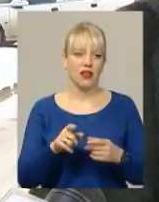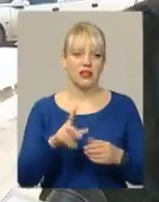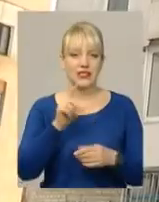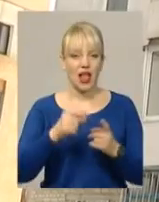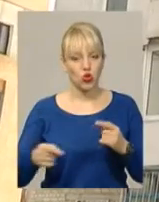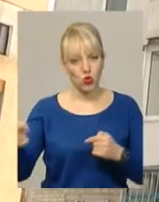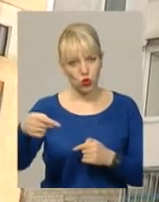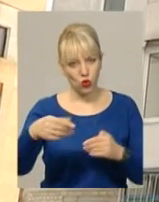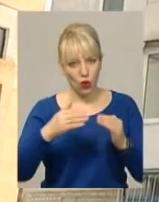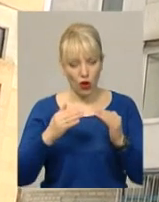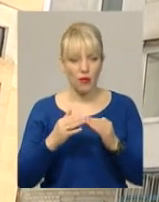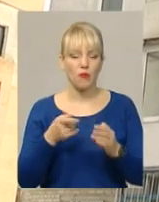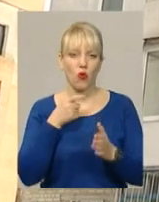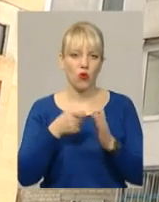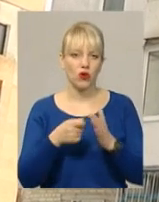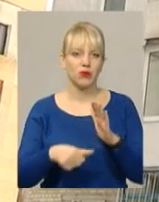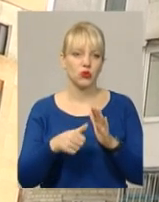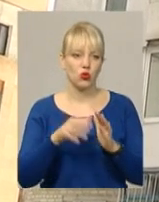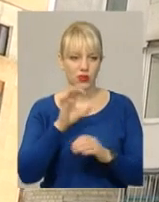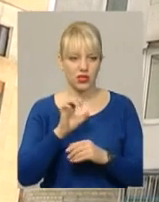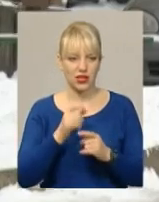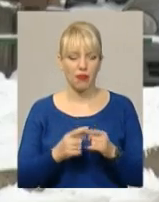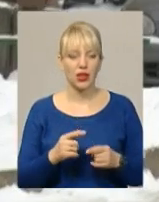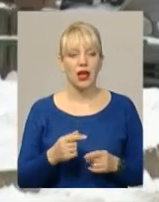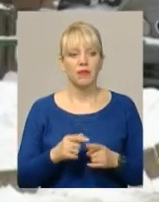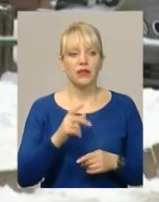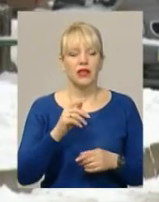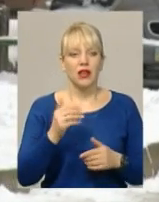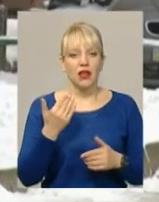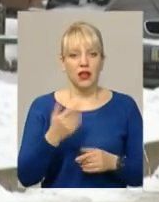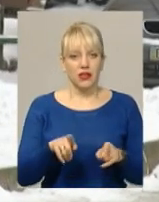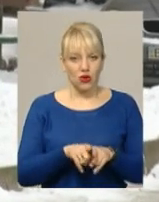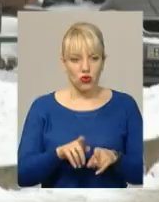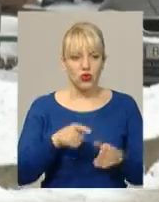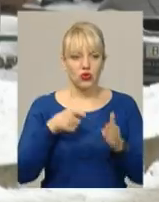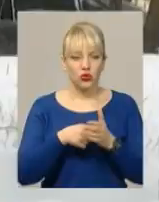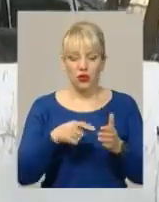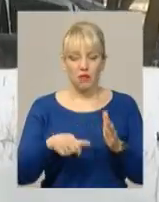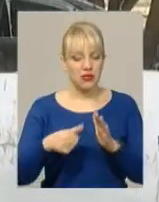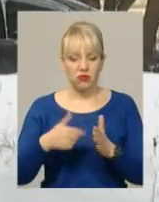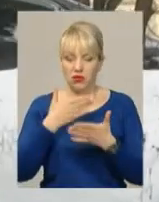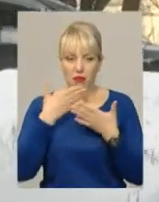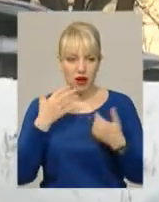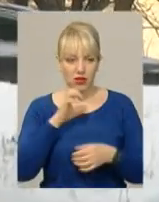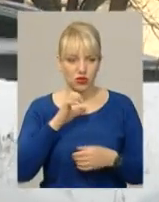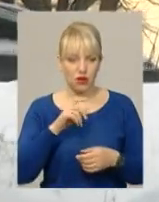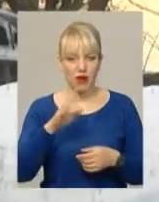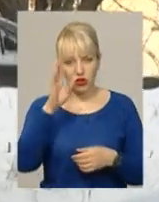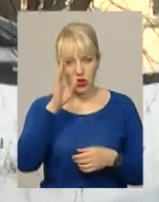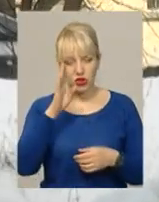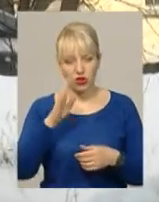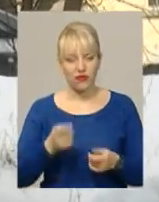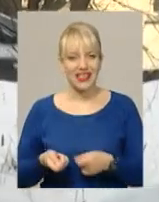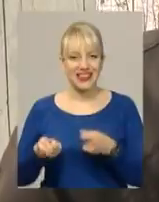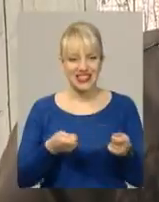всіх кормить. Василь Фурман живе у цьому ж районі. Поблизу його будинку, розповідає, безпритульних тварин немає. Тож чоловік несе їжу безхатькам